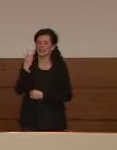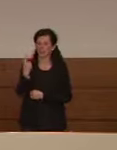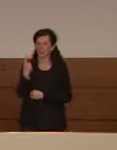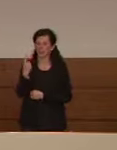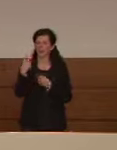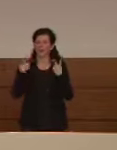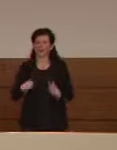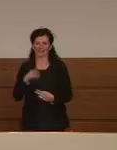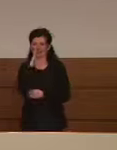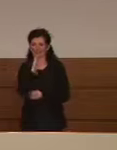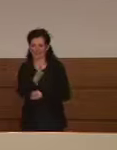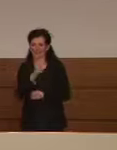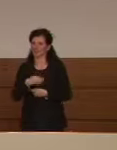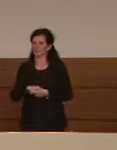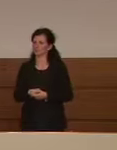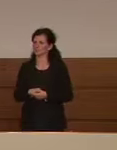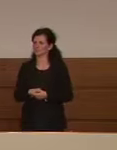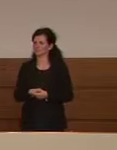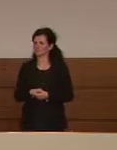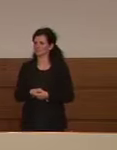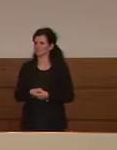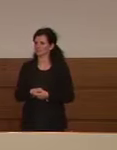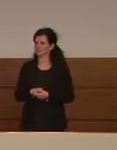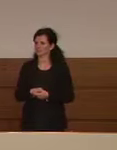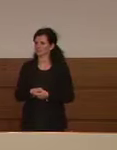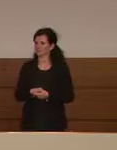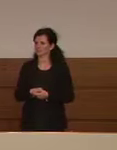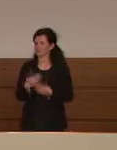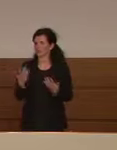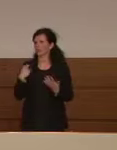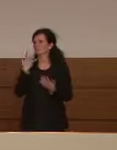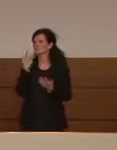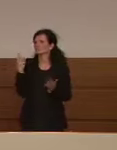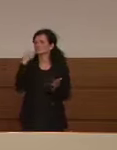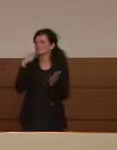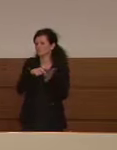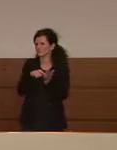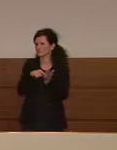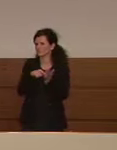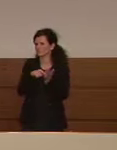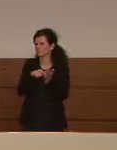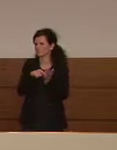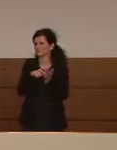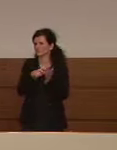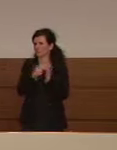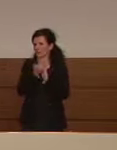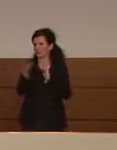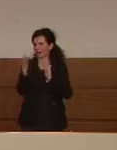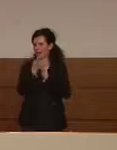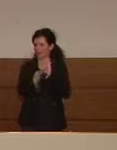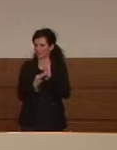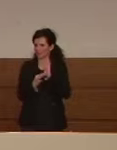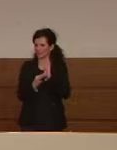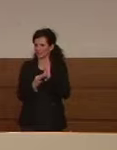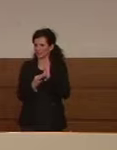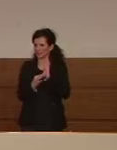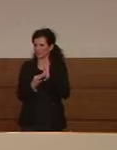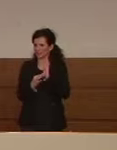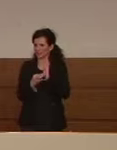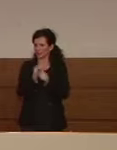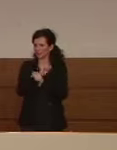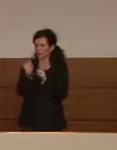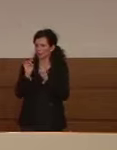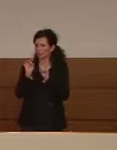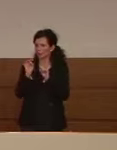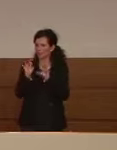io ritorno un po' sui positivi quotidiani dottorezza l spiegato poco fa però io vedo che almeno